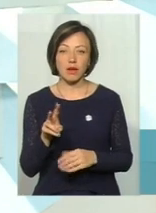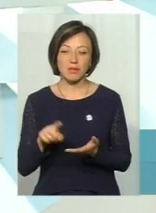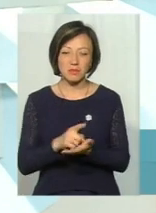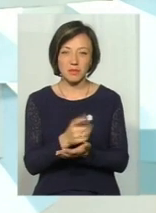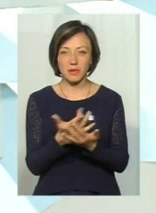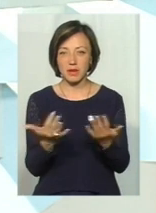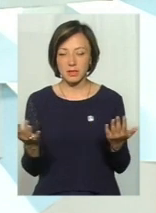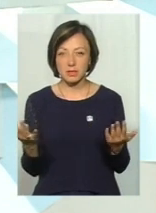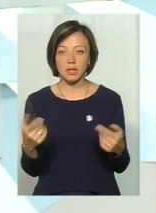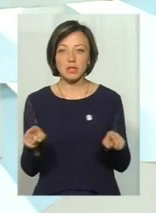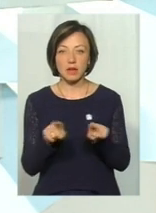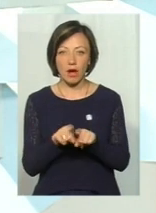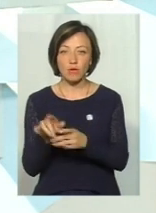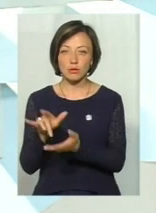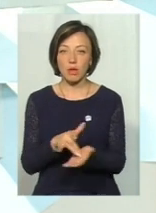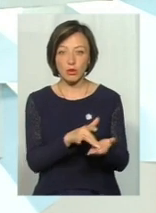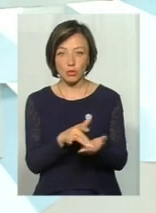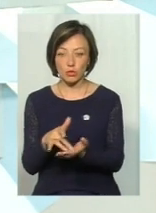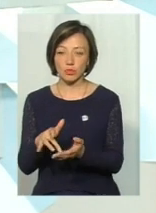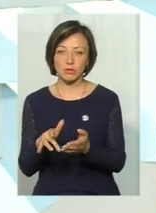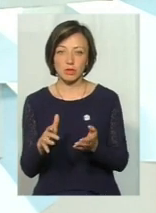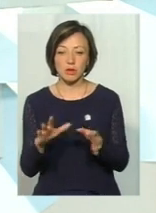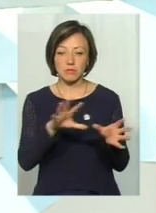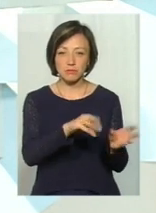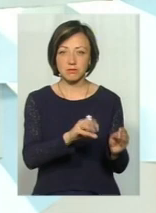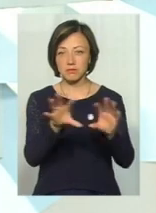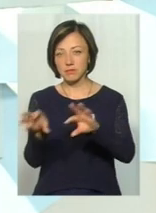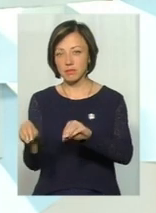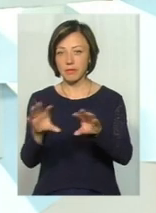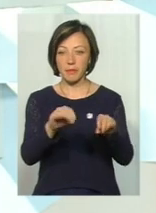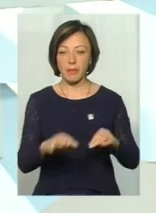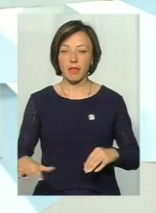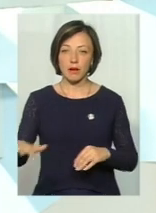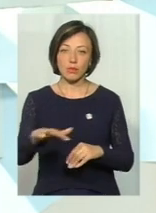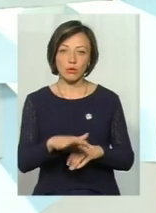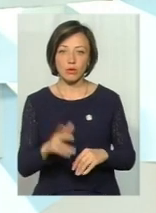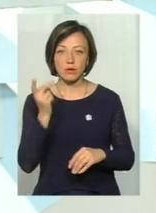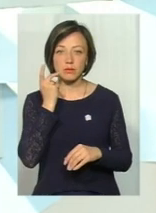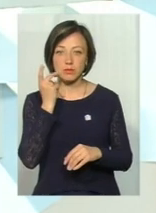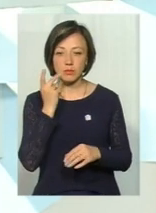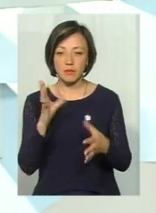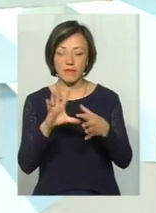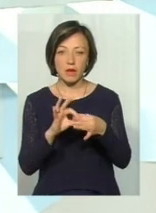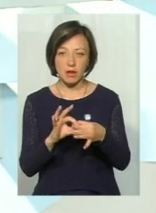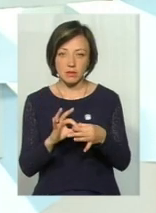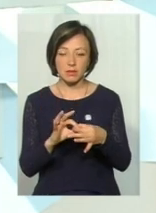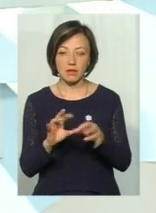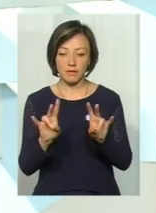вони також мандрують. Тобто в них є певна територія, до якої вони, як правило, прив'язані.